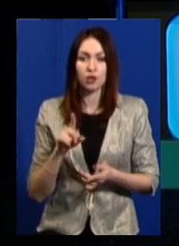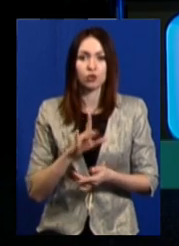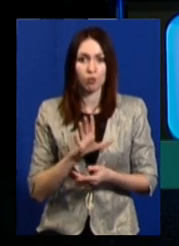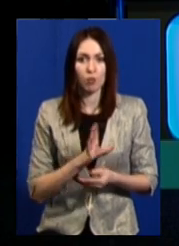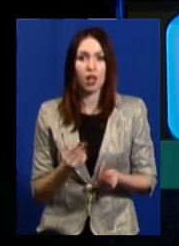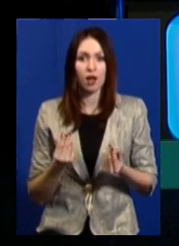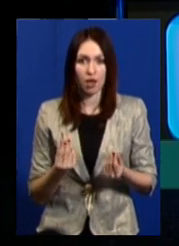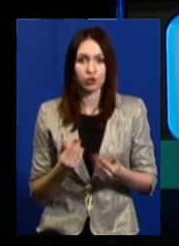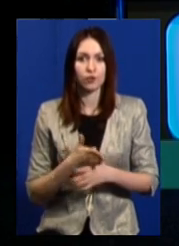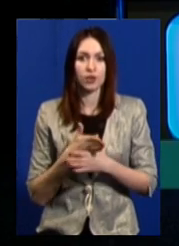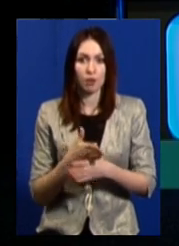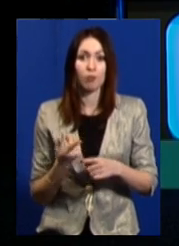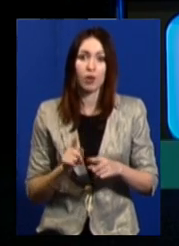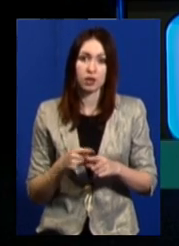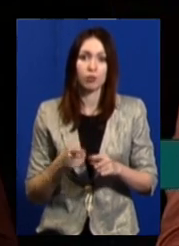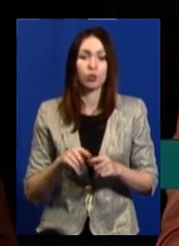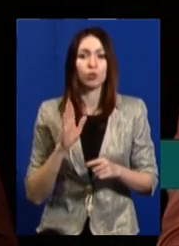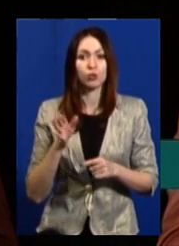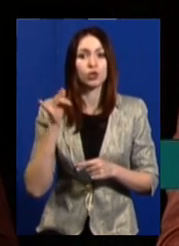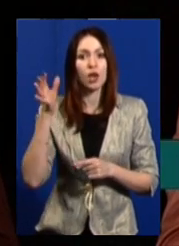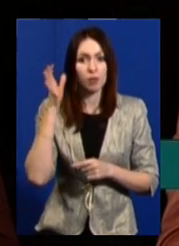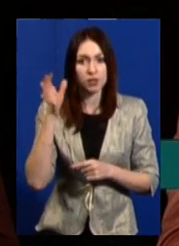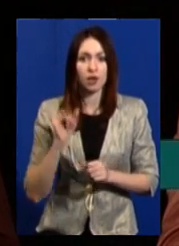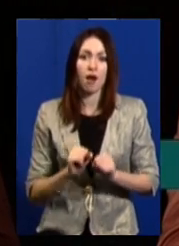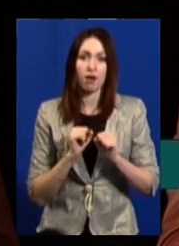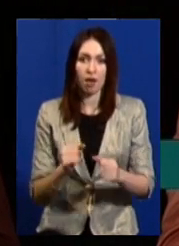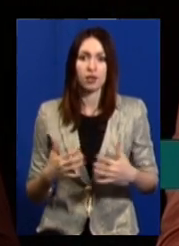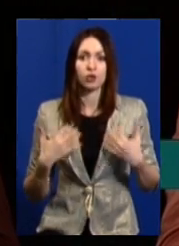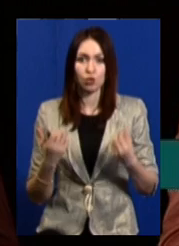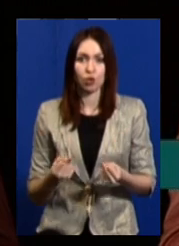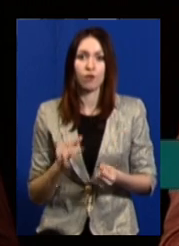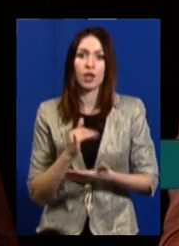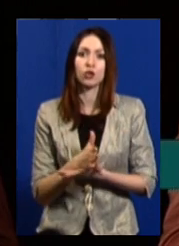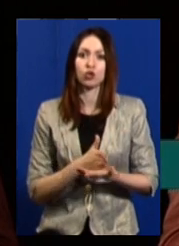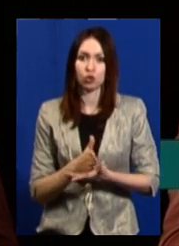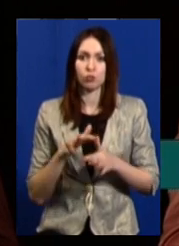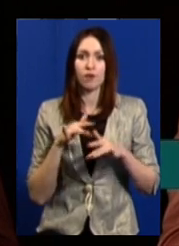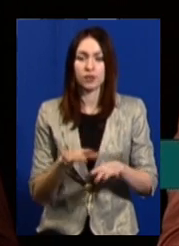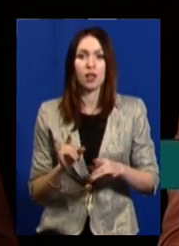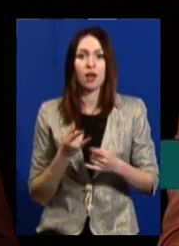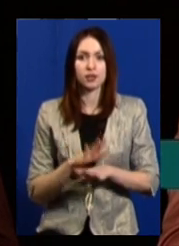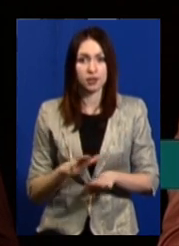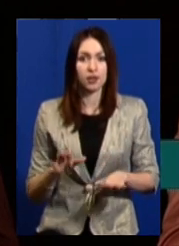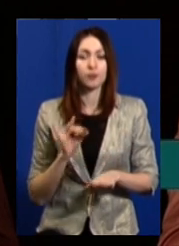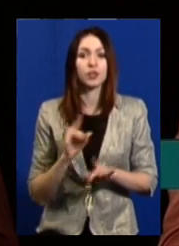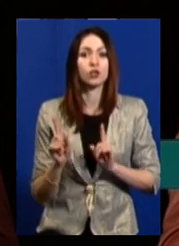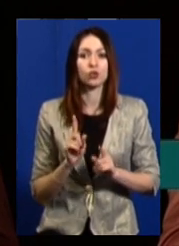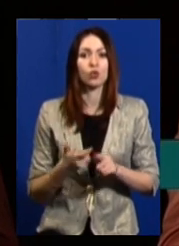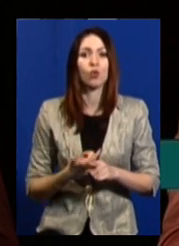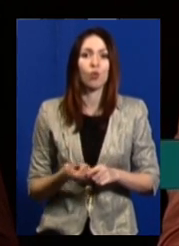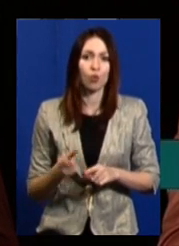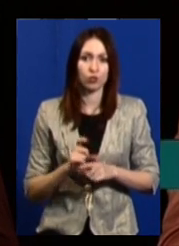якісна допомога. Тому це буде і освіта, і охорона здоров'я, і служба у справах дітей. І що дуже